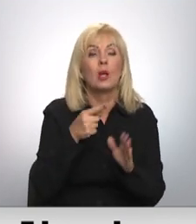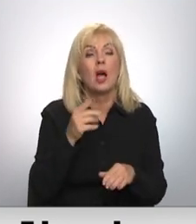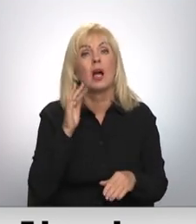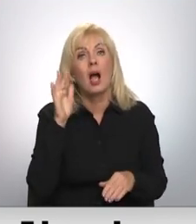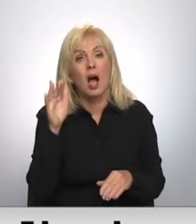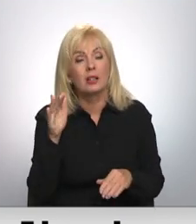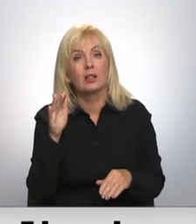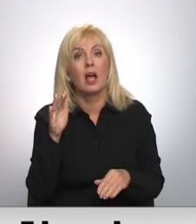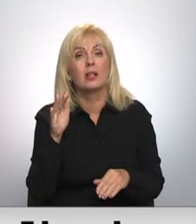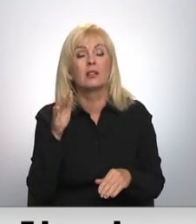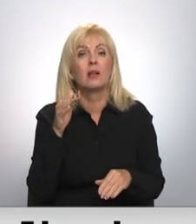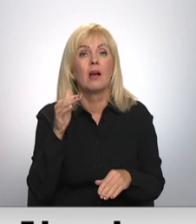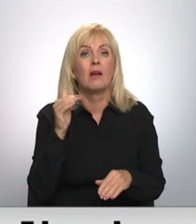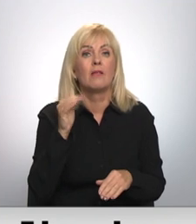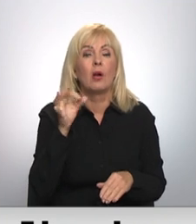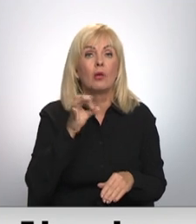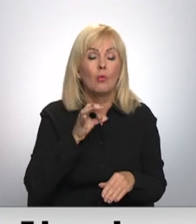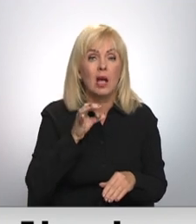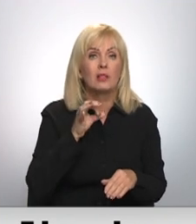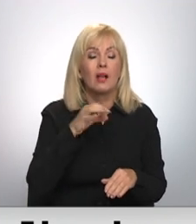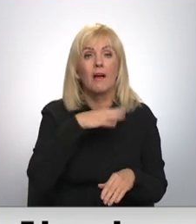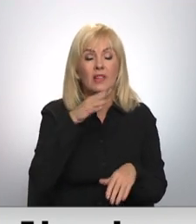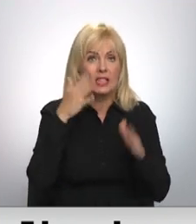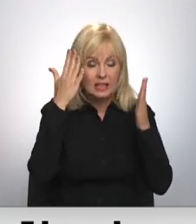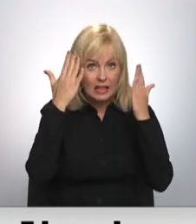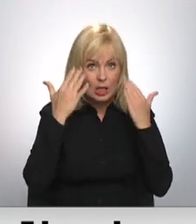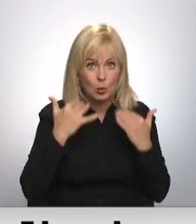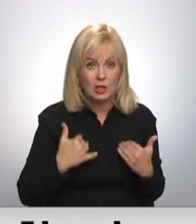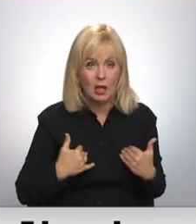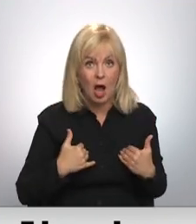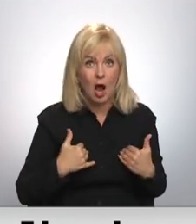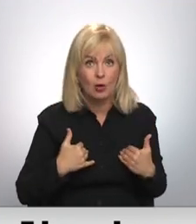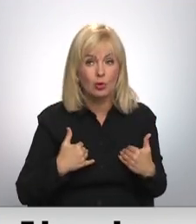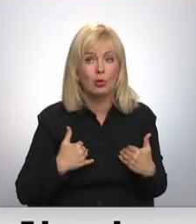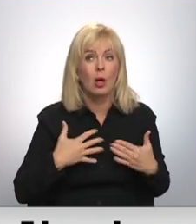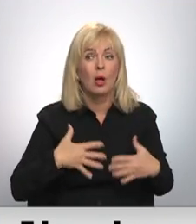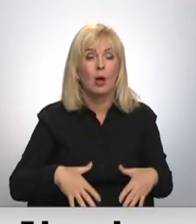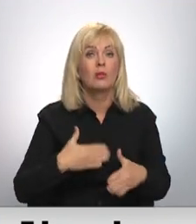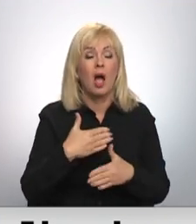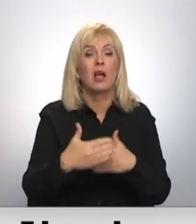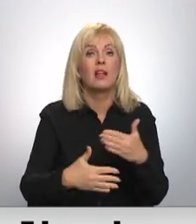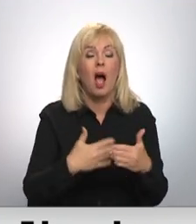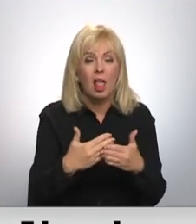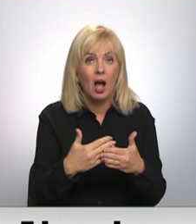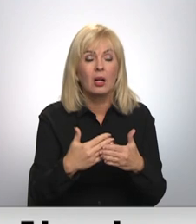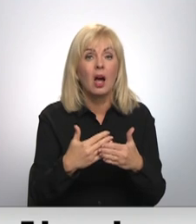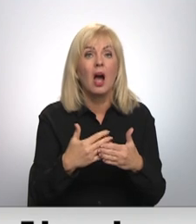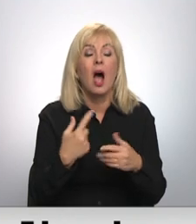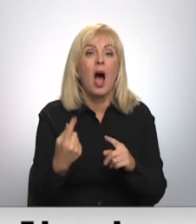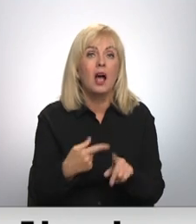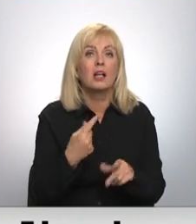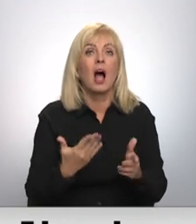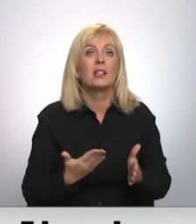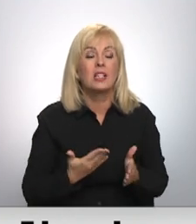fizika mums nosaka, mums slīd uz leju. Tad aiziet uz medijā stīnu un tā tālāk. Tur aiziet atkal